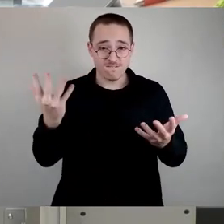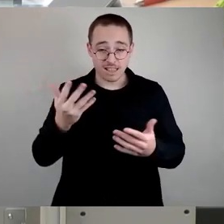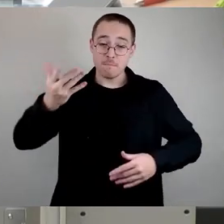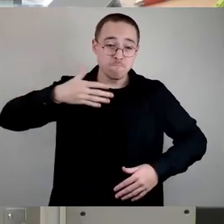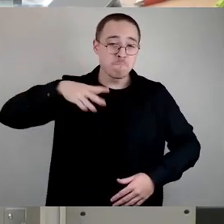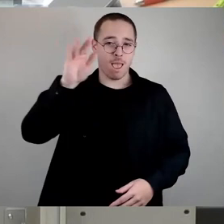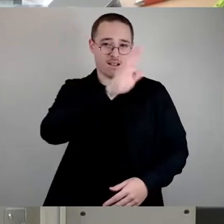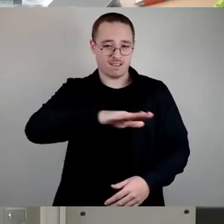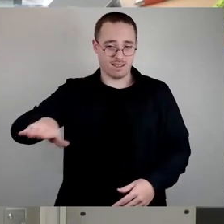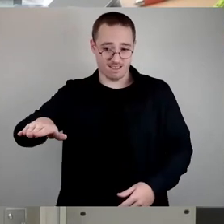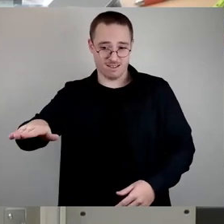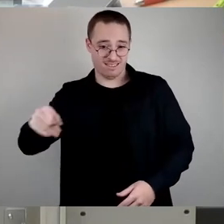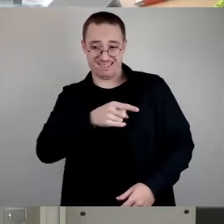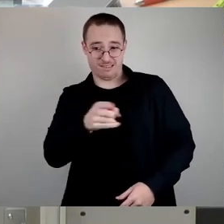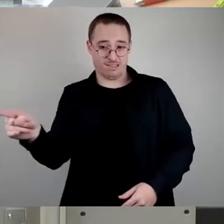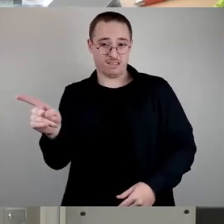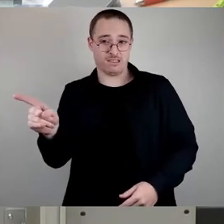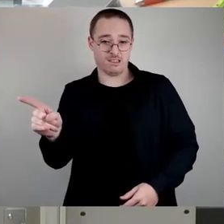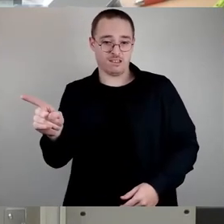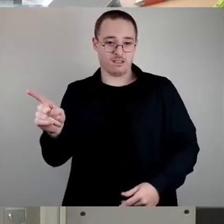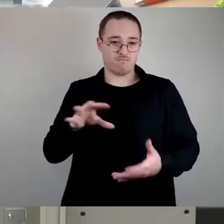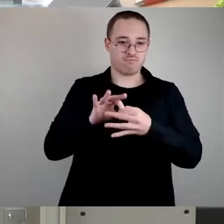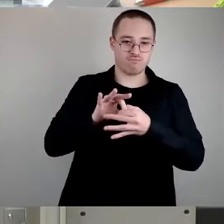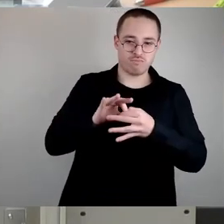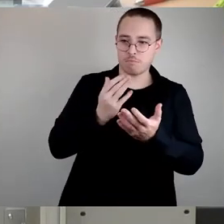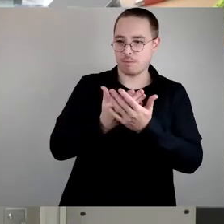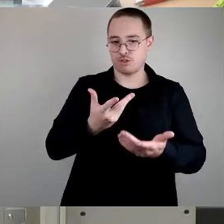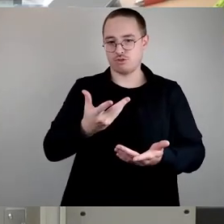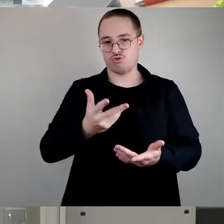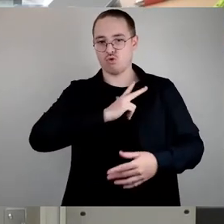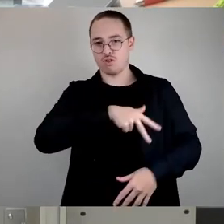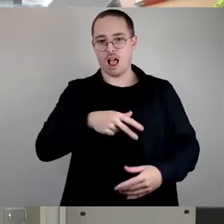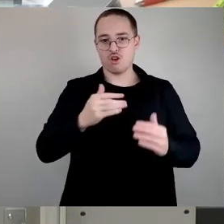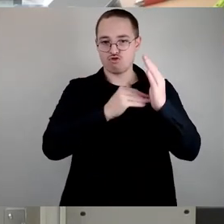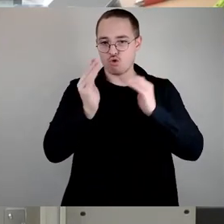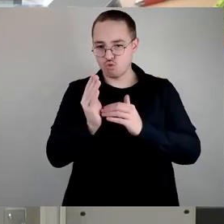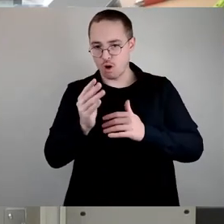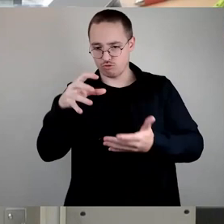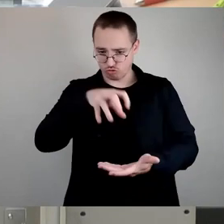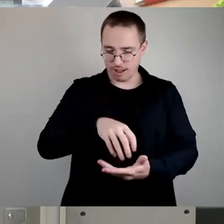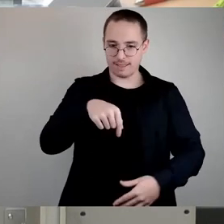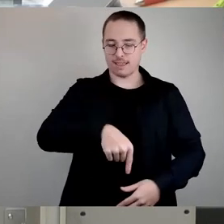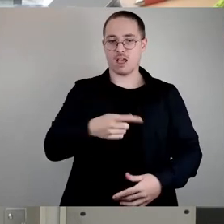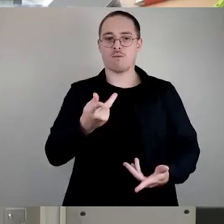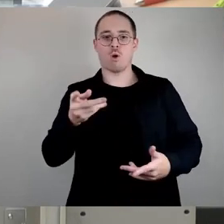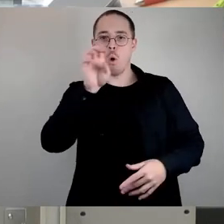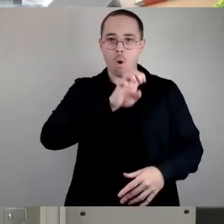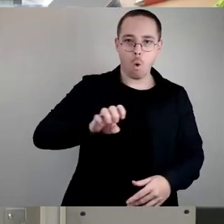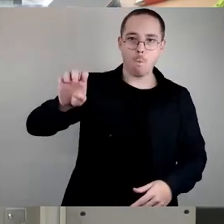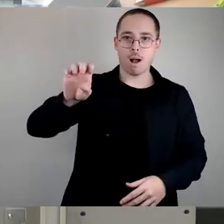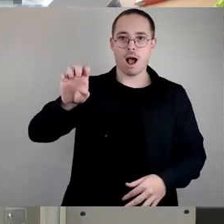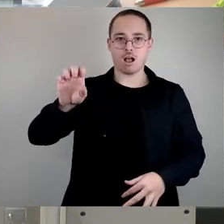Sozialstruktur in der Stadt, aufgrund der wirtschaftlichen Entwicklung von Europa und Deutschland, noch mehr Kinder in die